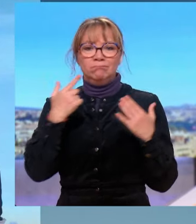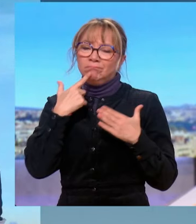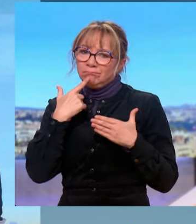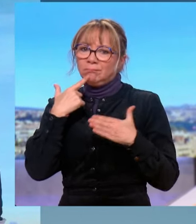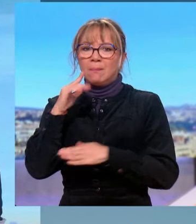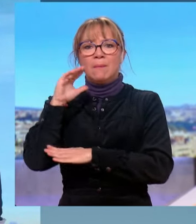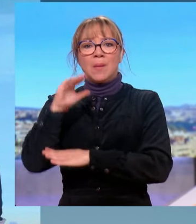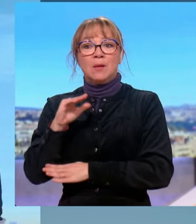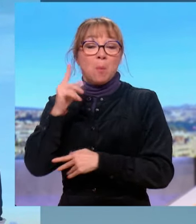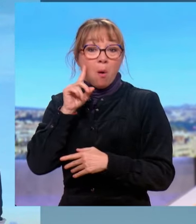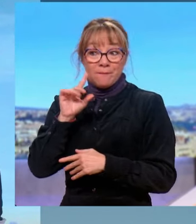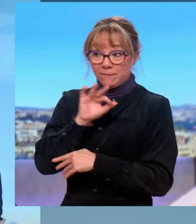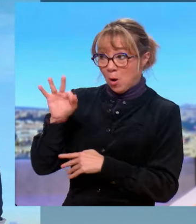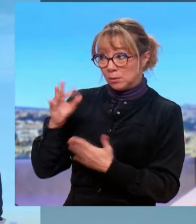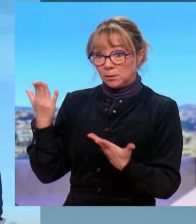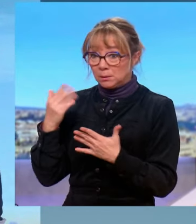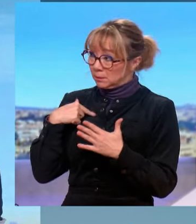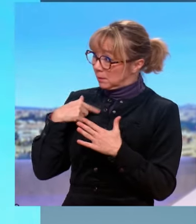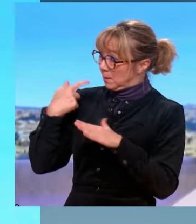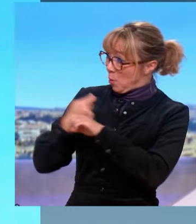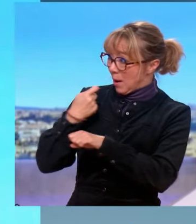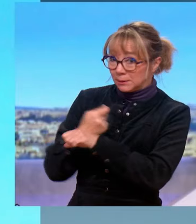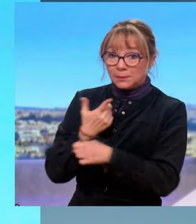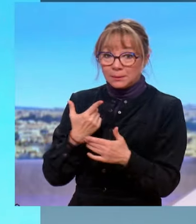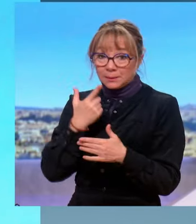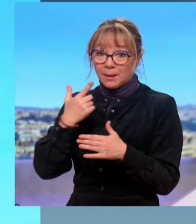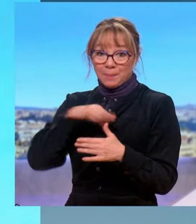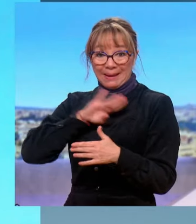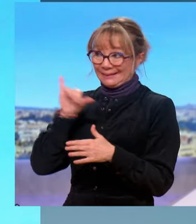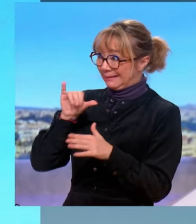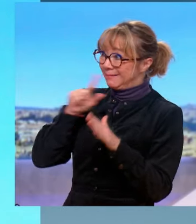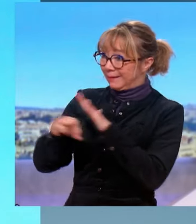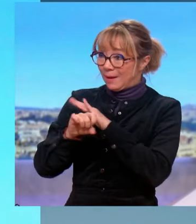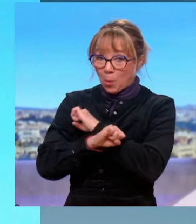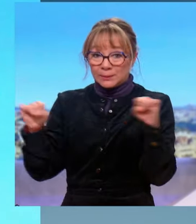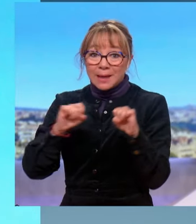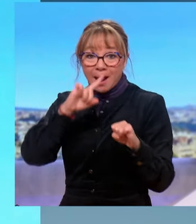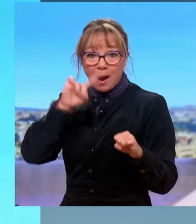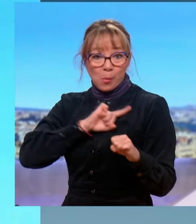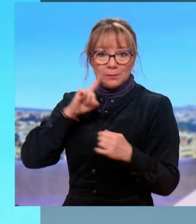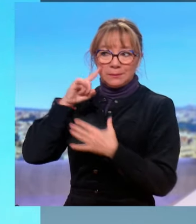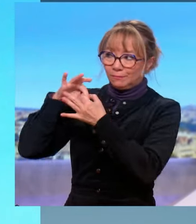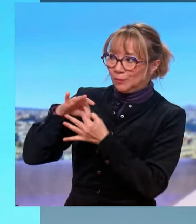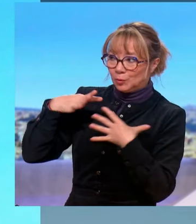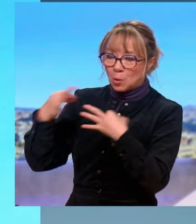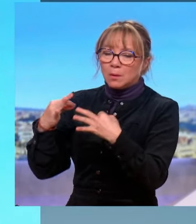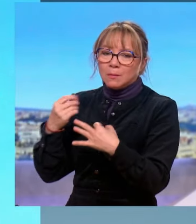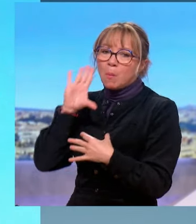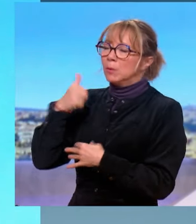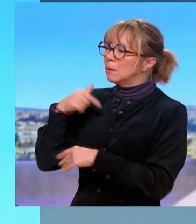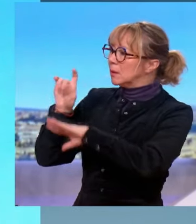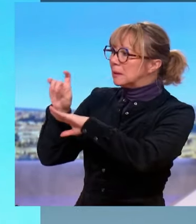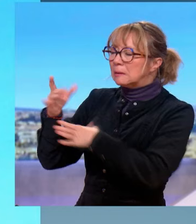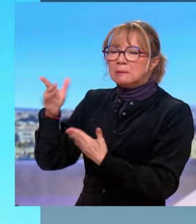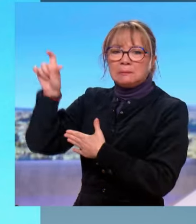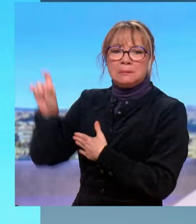les terroristes, notamment parce qu'elle applique ce principe de laïcité. Et donc, cette mauvaise polémique qui est faite au président de la République, elle est totalement injuste, parce que, je le redis, le président de la République